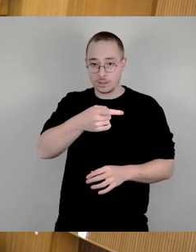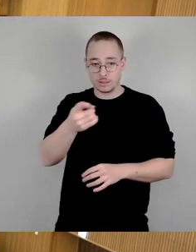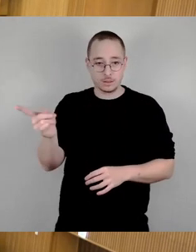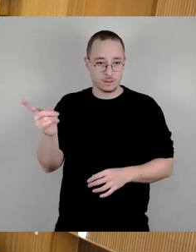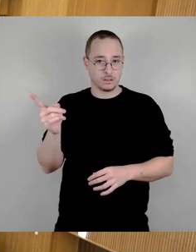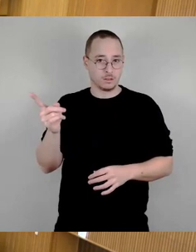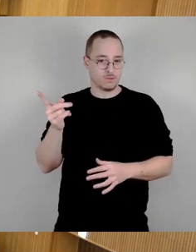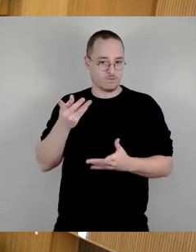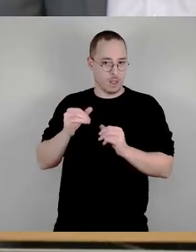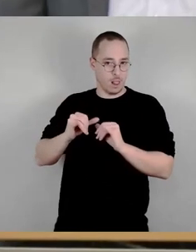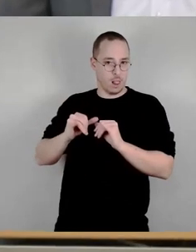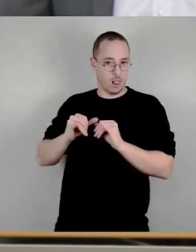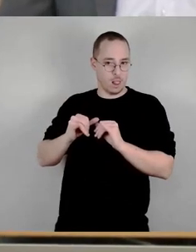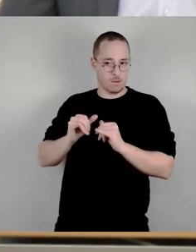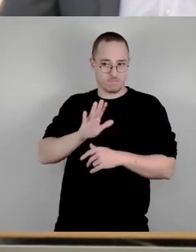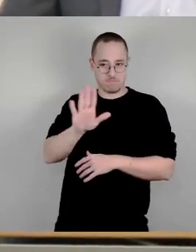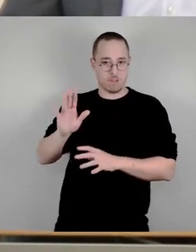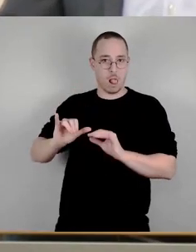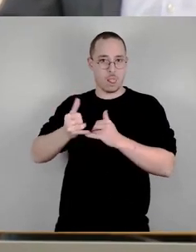dass sie gelaufen ist, ist das eigentlich...